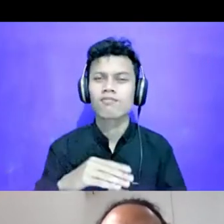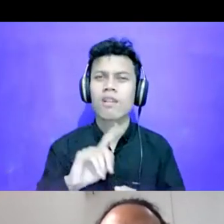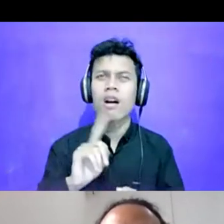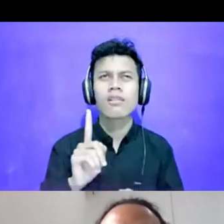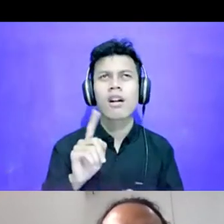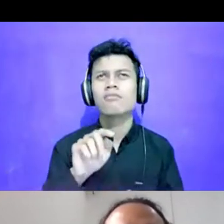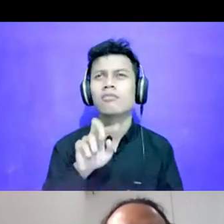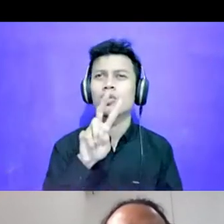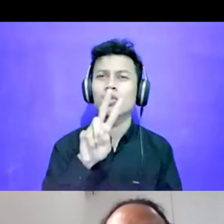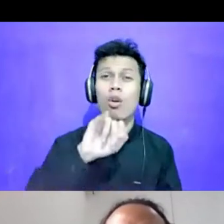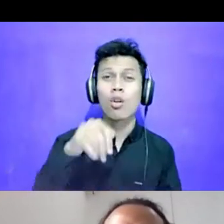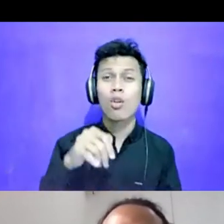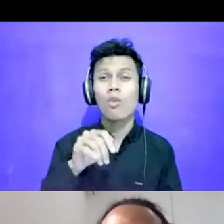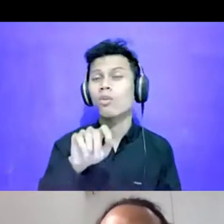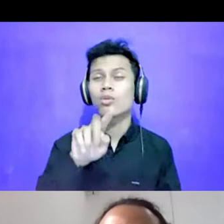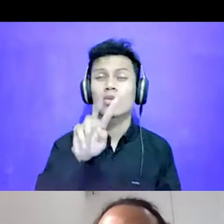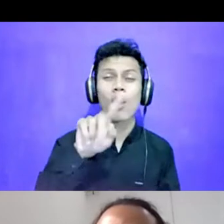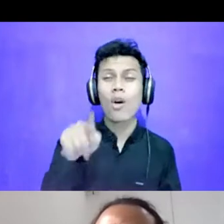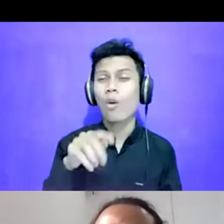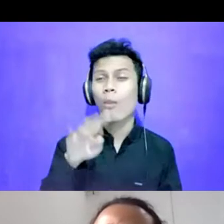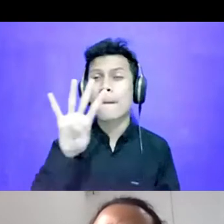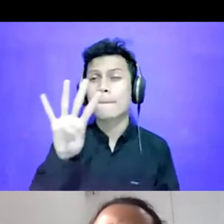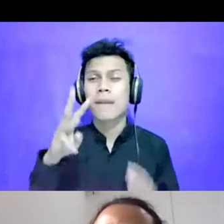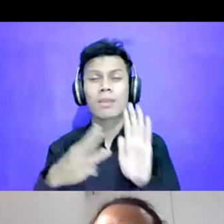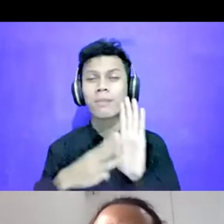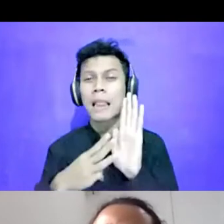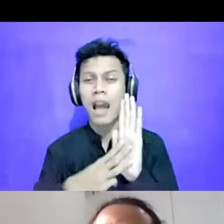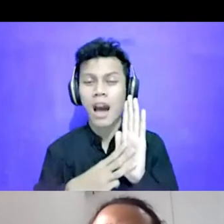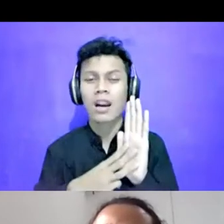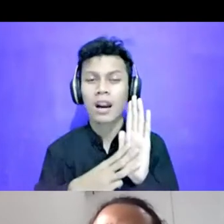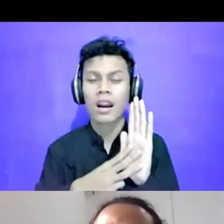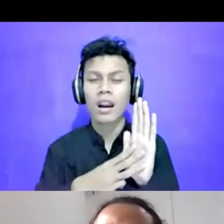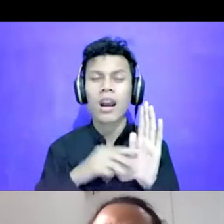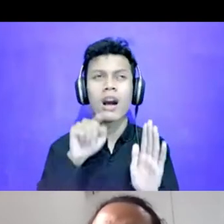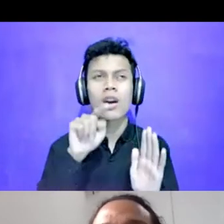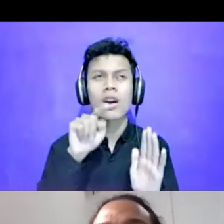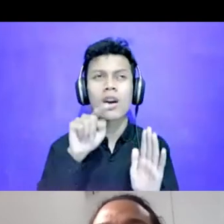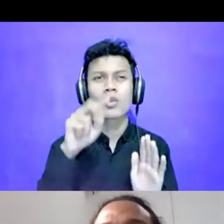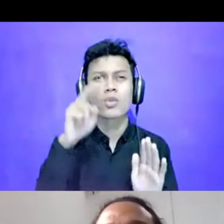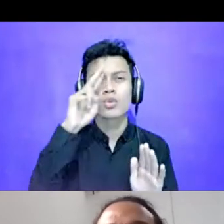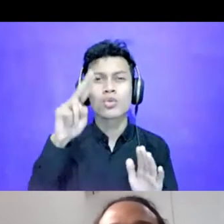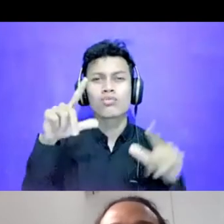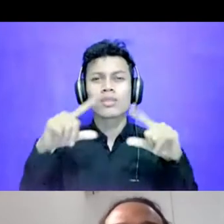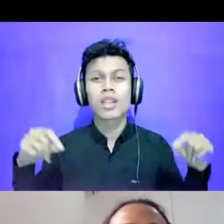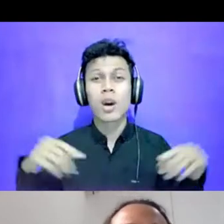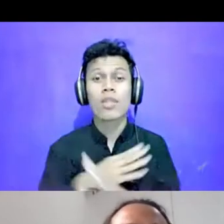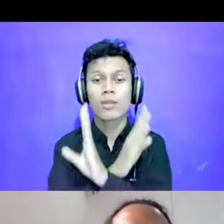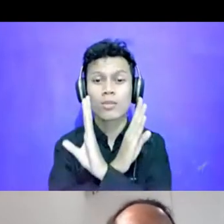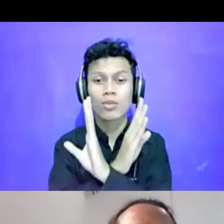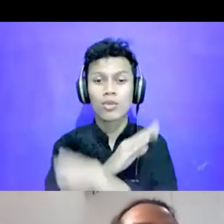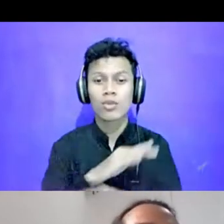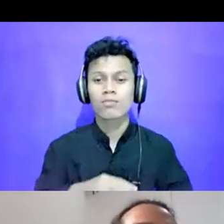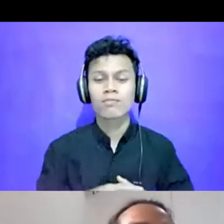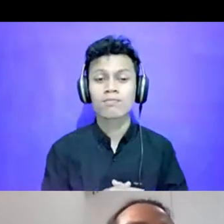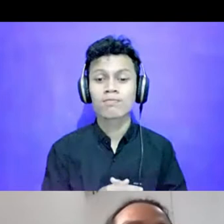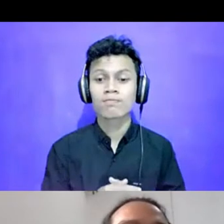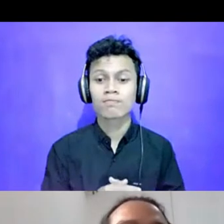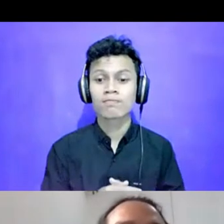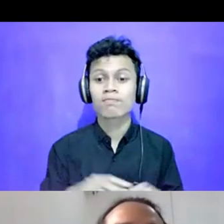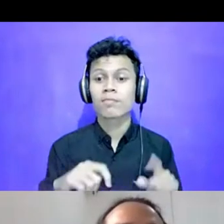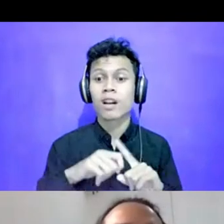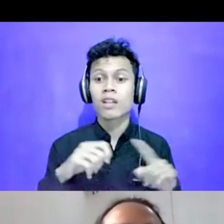,4 miliar. Ini untuk di Jawa Timur. Nah, dari